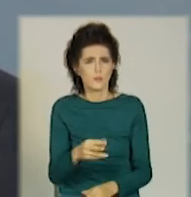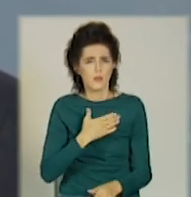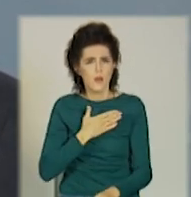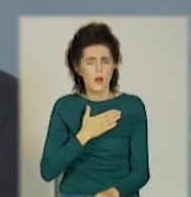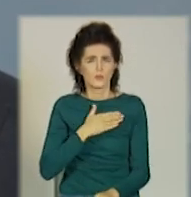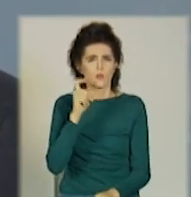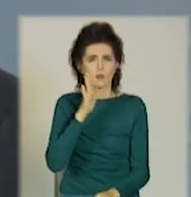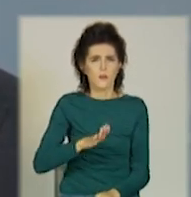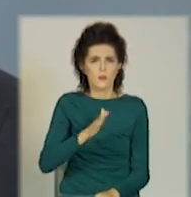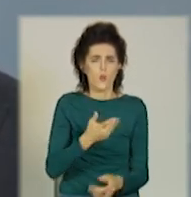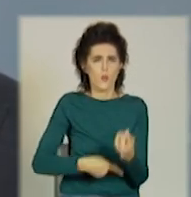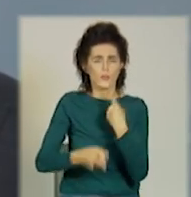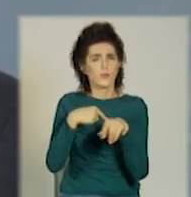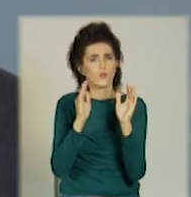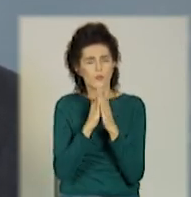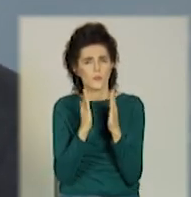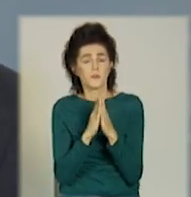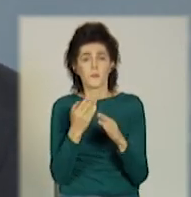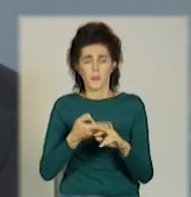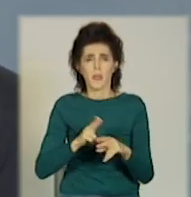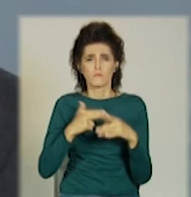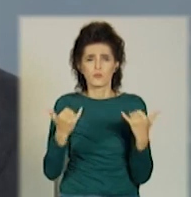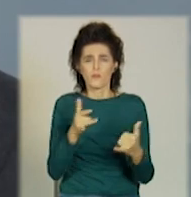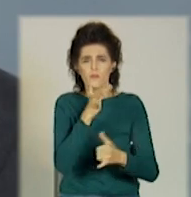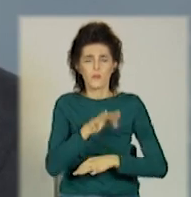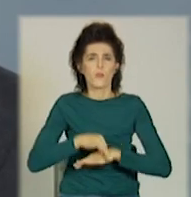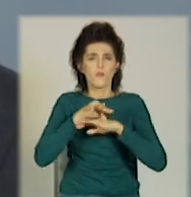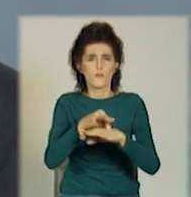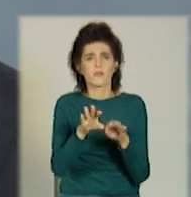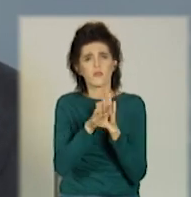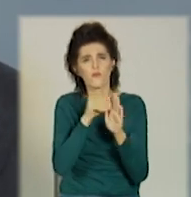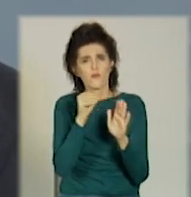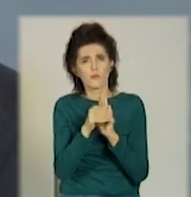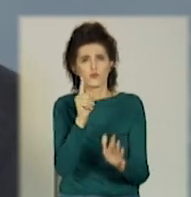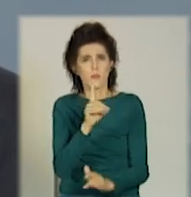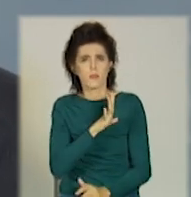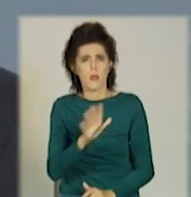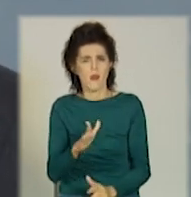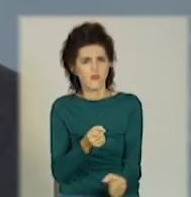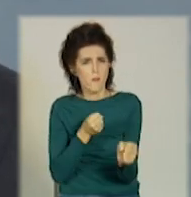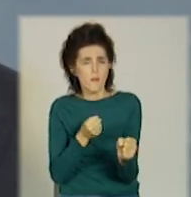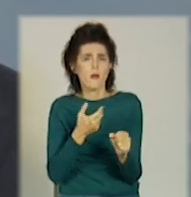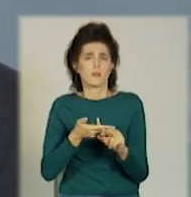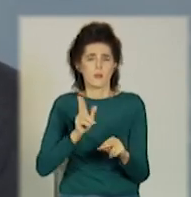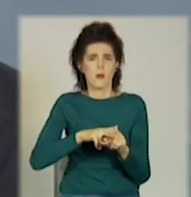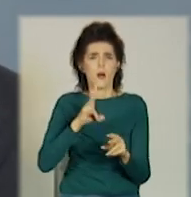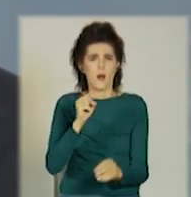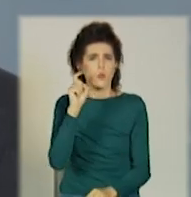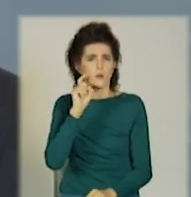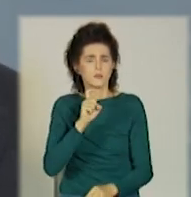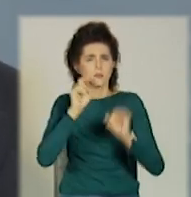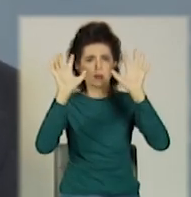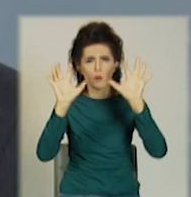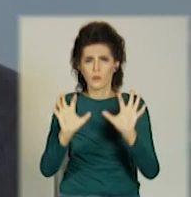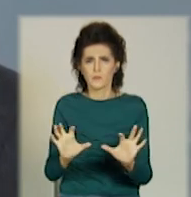громадяни повернулись додому. І проведення виборів має відбутись не під дулами кулеметів, а за українським законодавством.